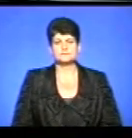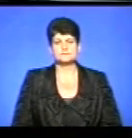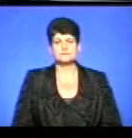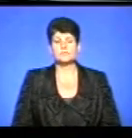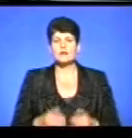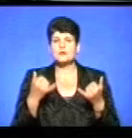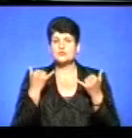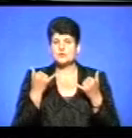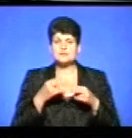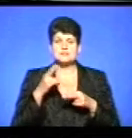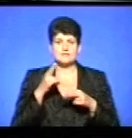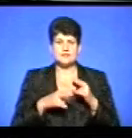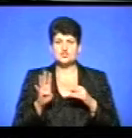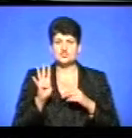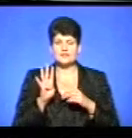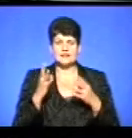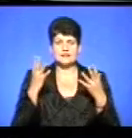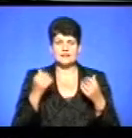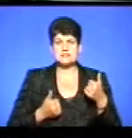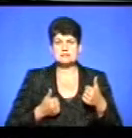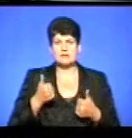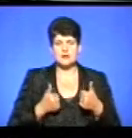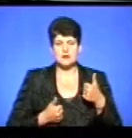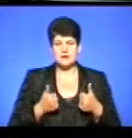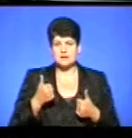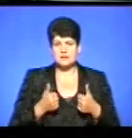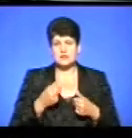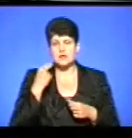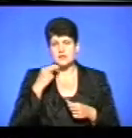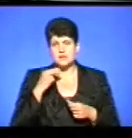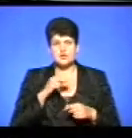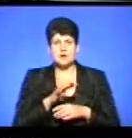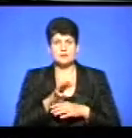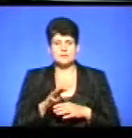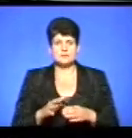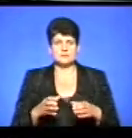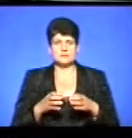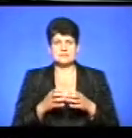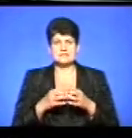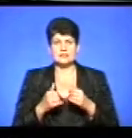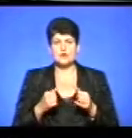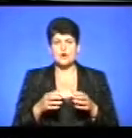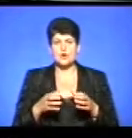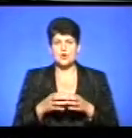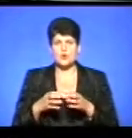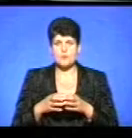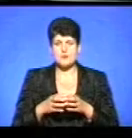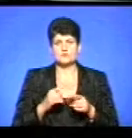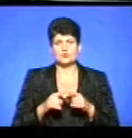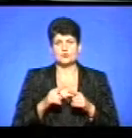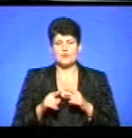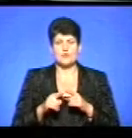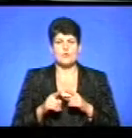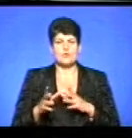Сьогодні завершився четвертий день змагань у конкурсі на кращу артилерійську батарею серед команд Оперативного командування